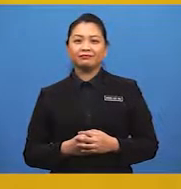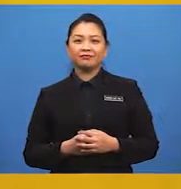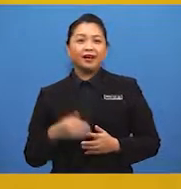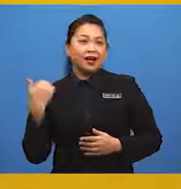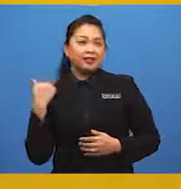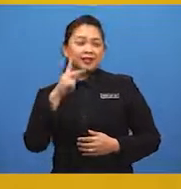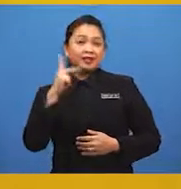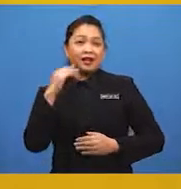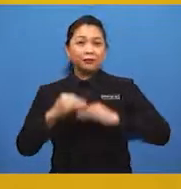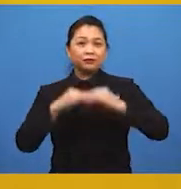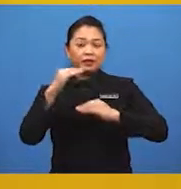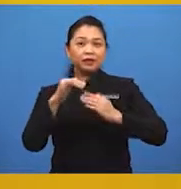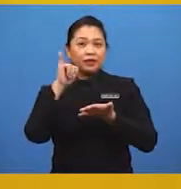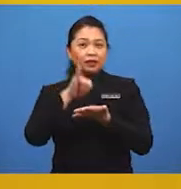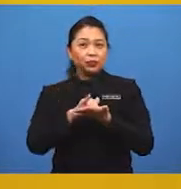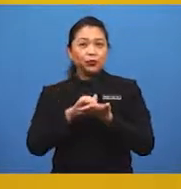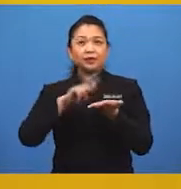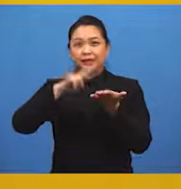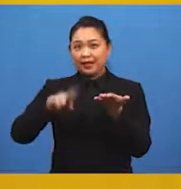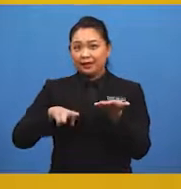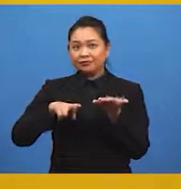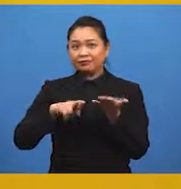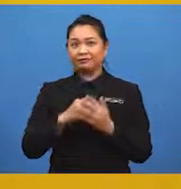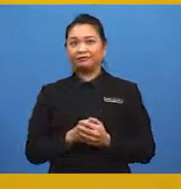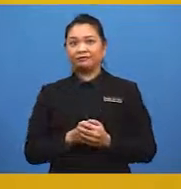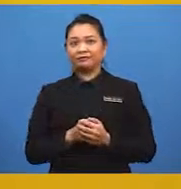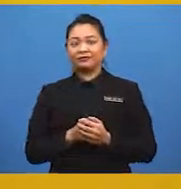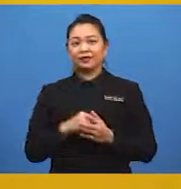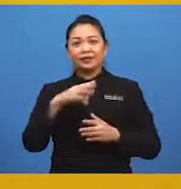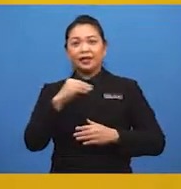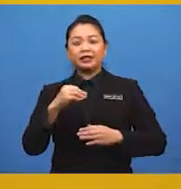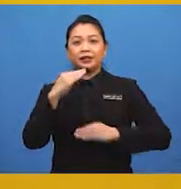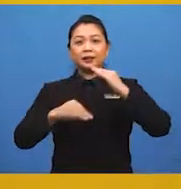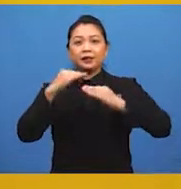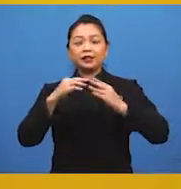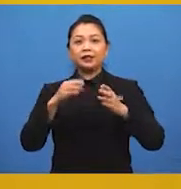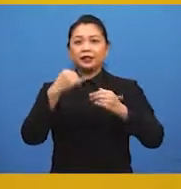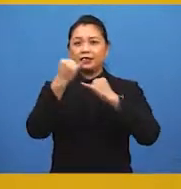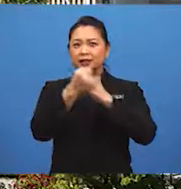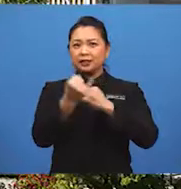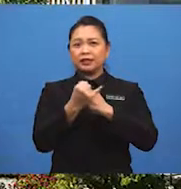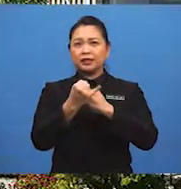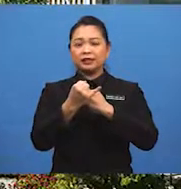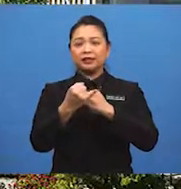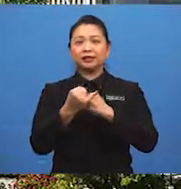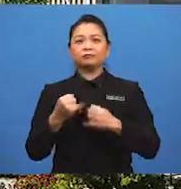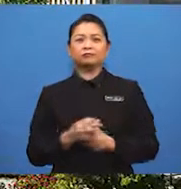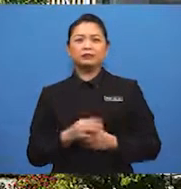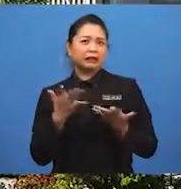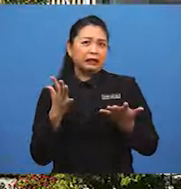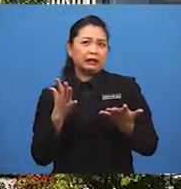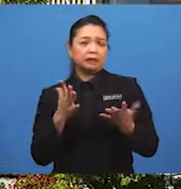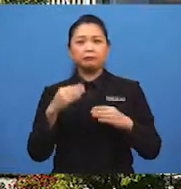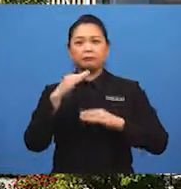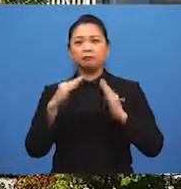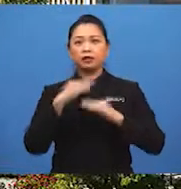Adakah bangunan-bangunan tersebut rendah dan dibina jarak-jarak atau jarang-jarak? Tidakkan bangunan